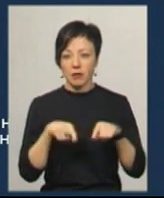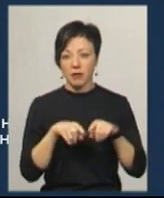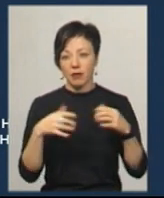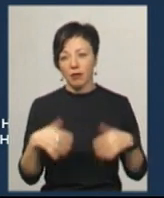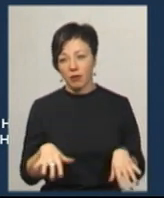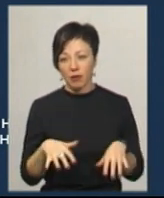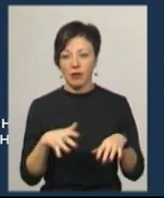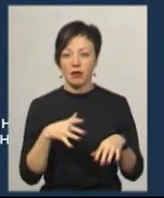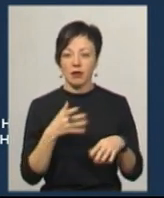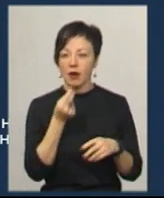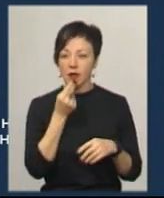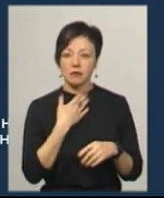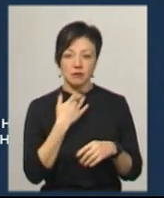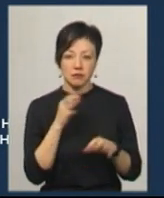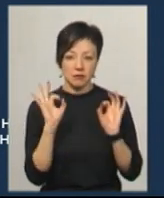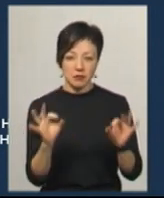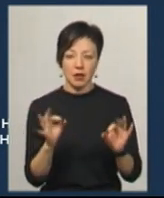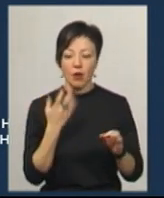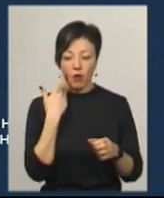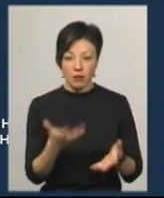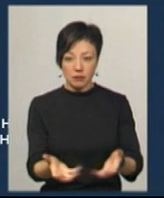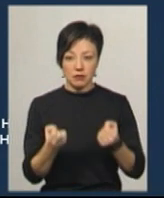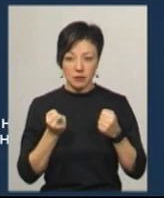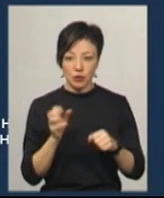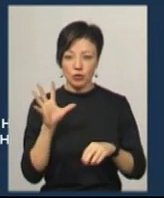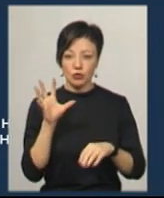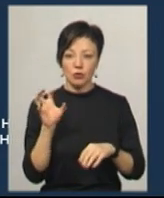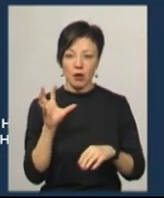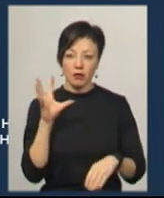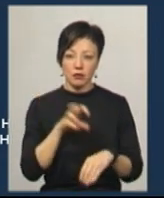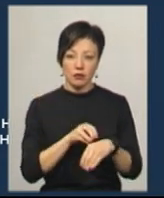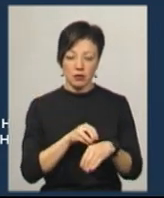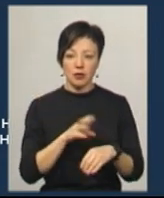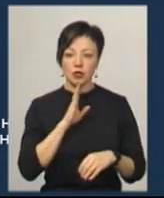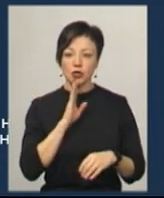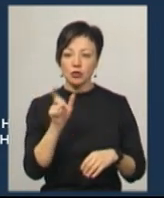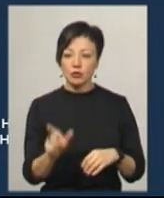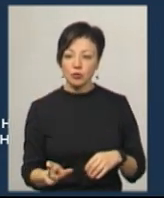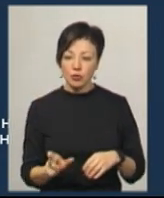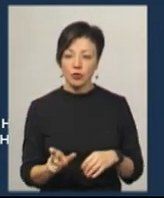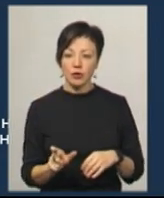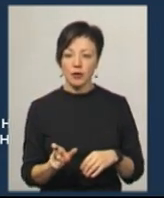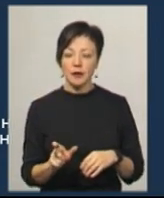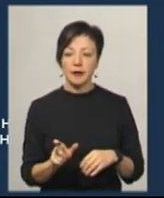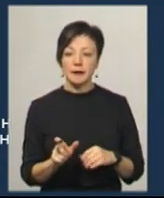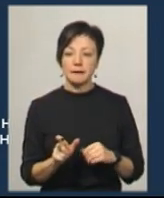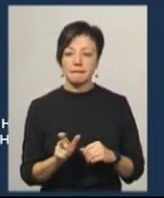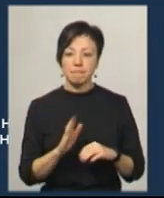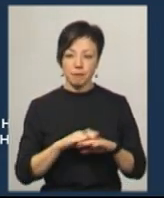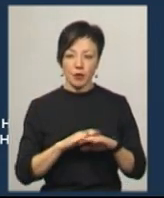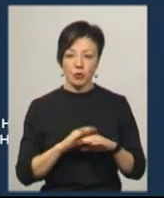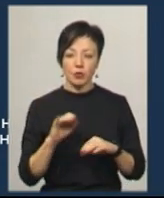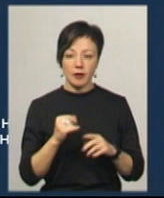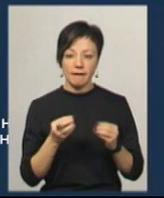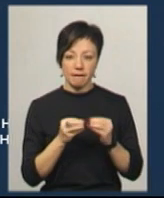при спробі взяти тварину на руки, собака нанесла для жінки покус в ділянці кисті і руки. І